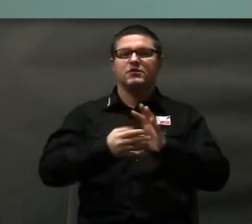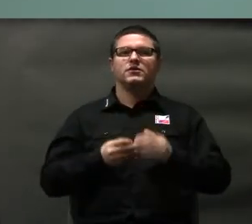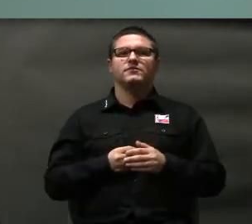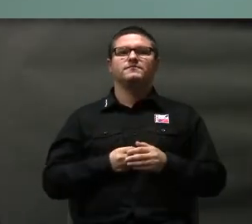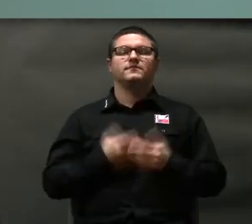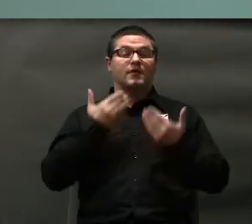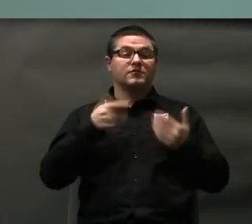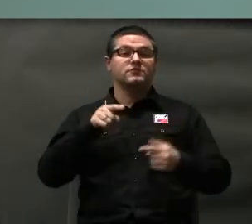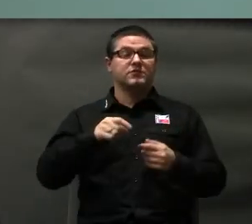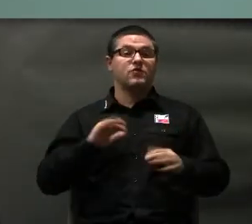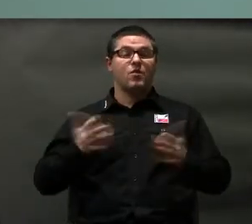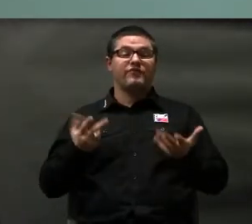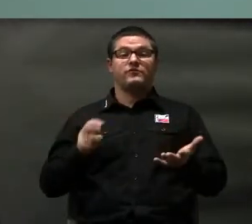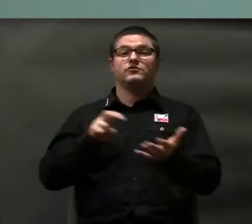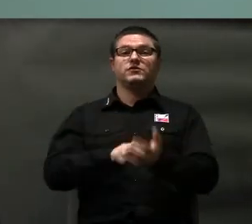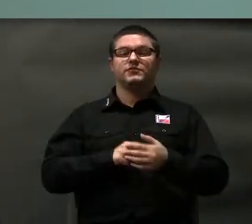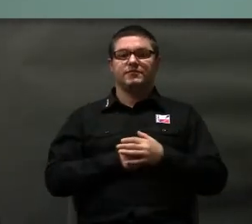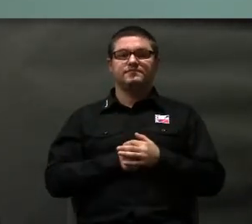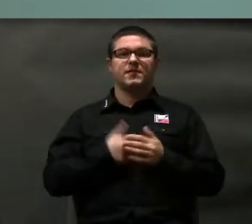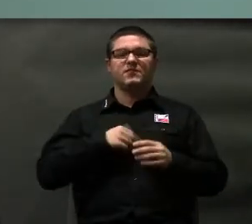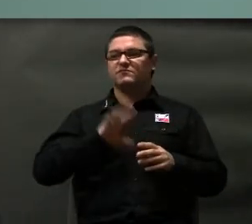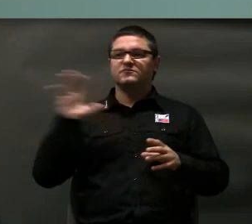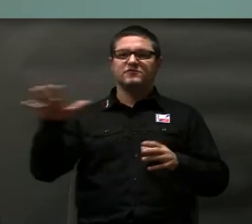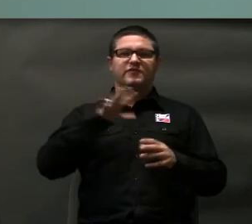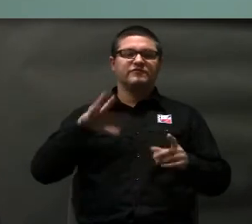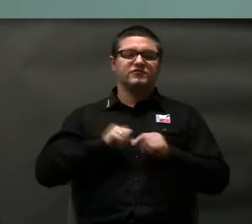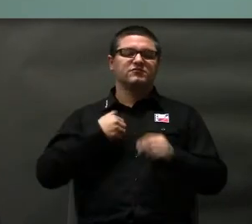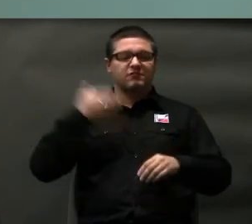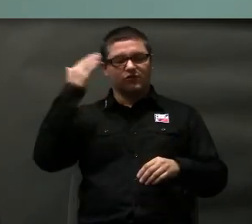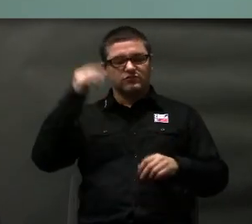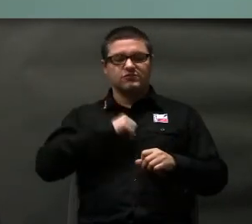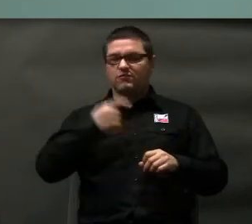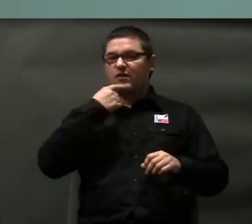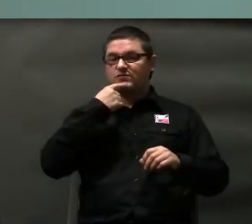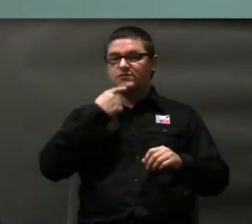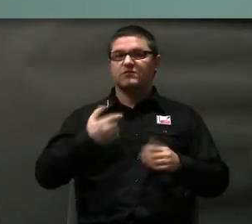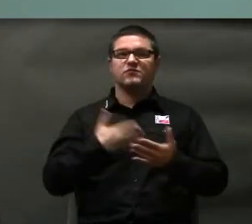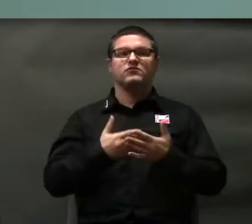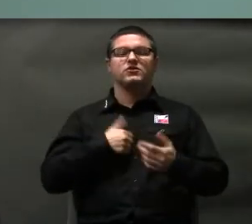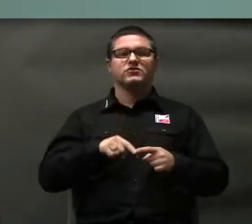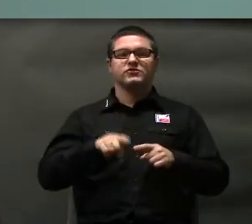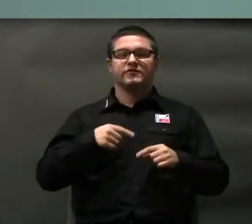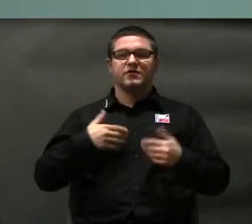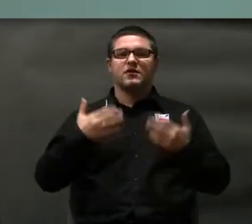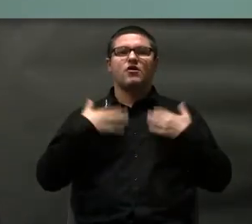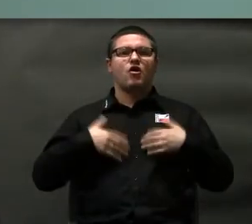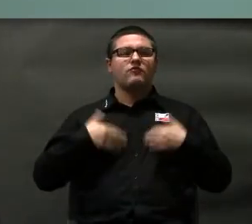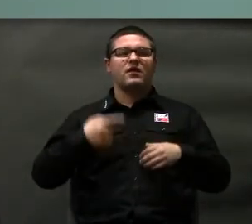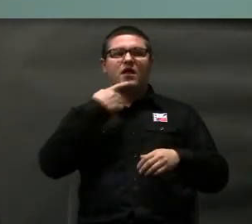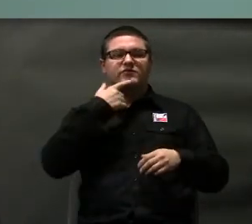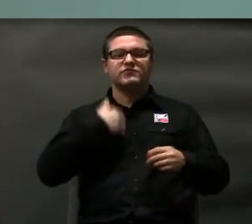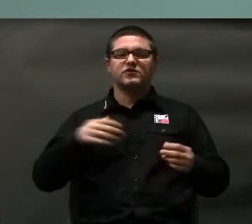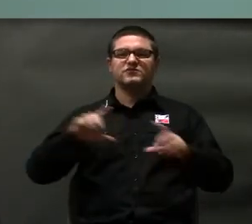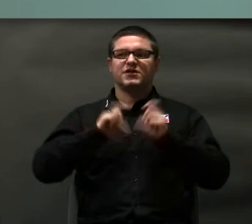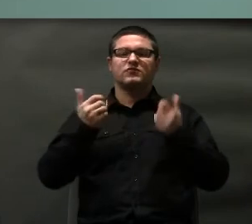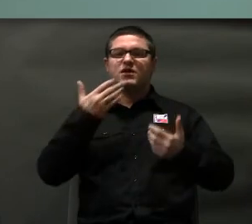dzięki temu dostępne. My wszyscy nauczyliśmy się języka dlatego, że jesteśmy zanurzeni w kąbieli językowej. Ten język zawsze